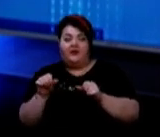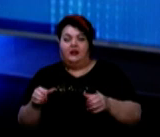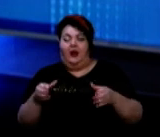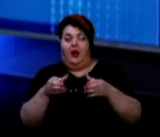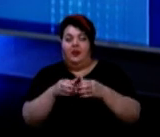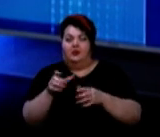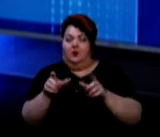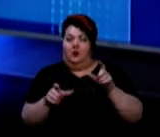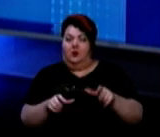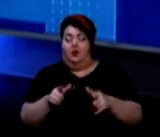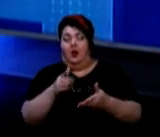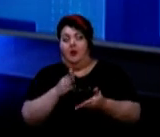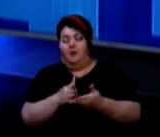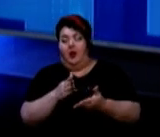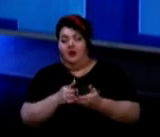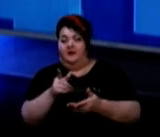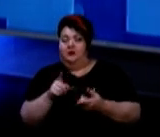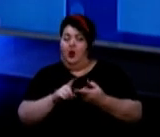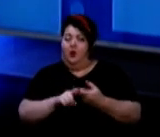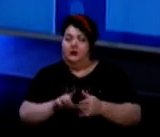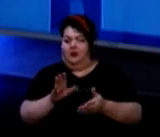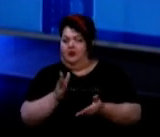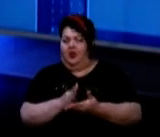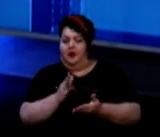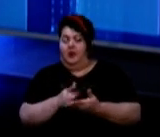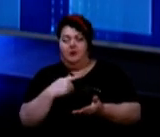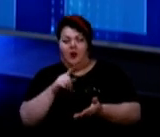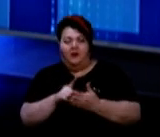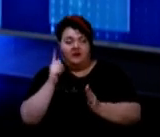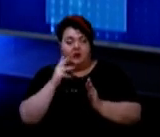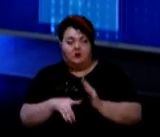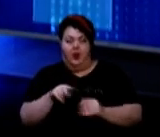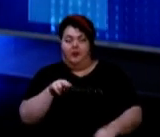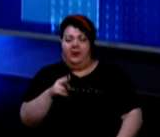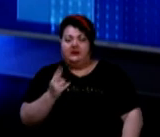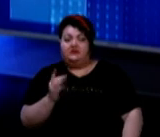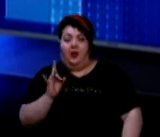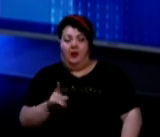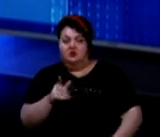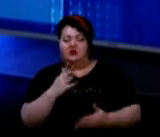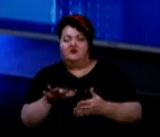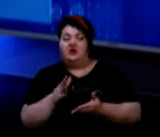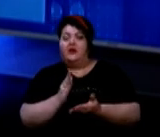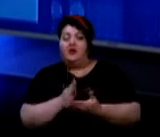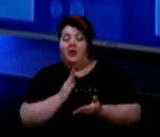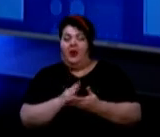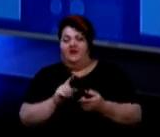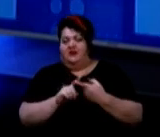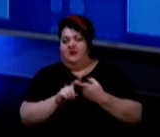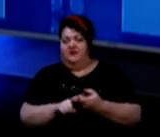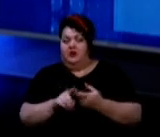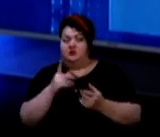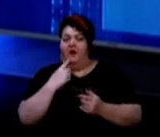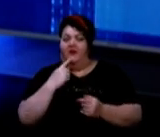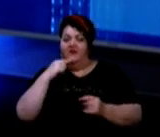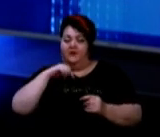які необхідно знати, мали вони контакт, не мали вони контакт. Ну, тобто, ми повинні розуміти, що ПЦР-діагностика – це вже наявність вірусу безпосередньо в крові,